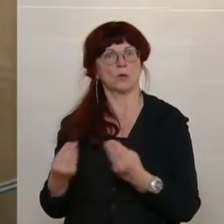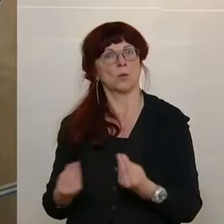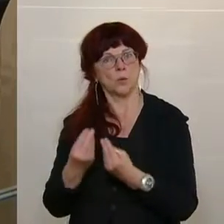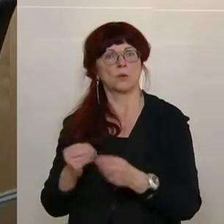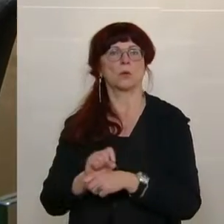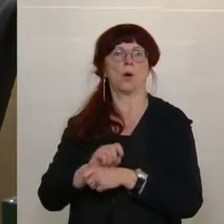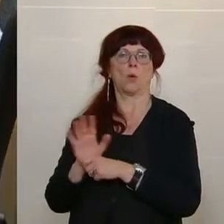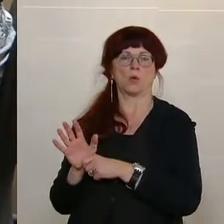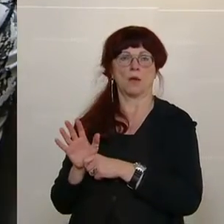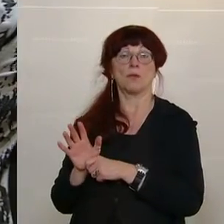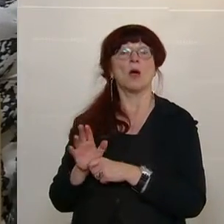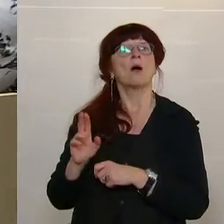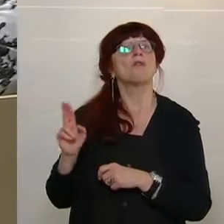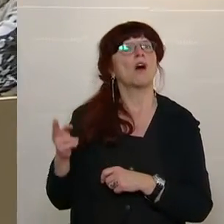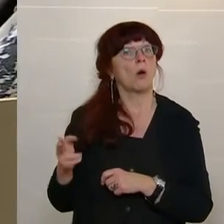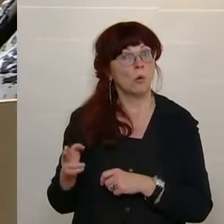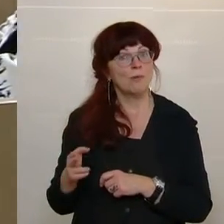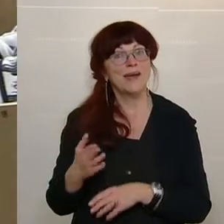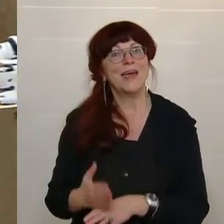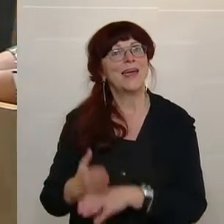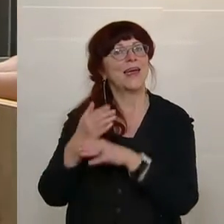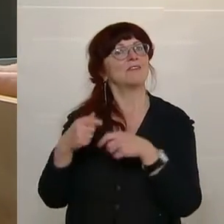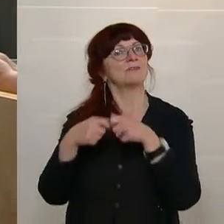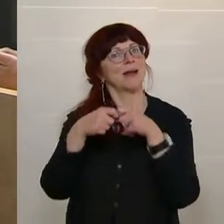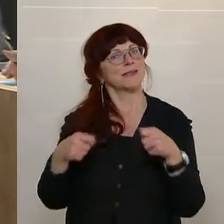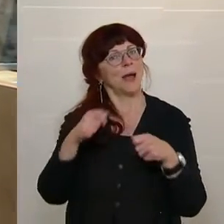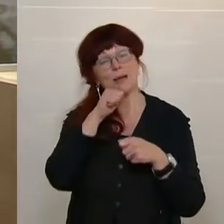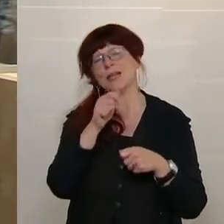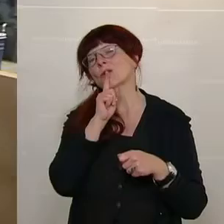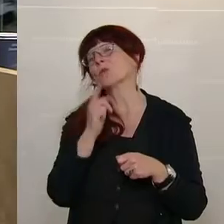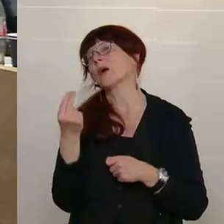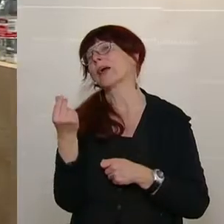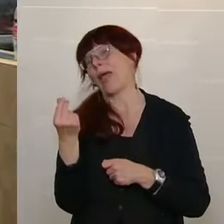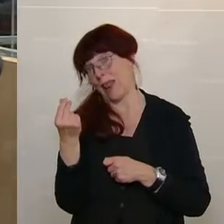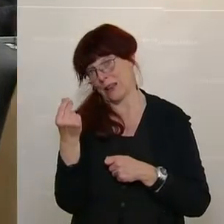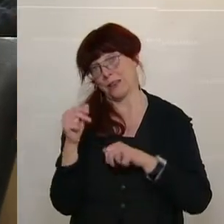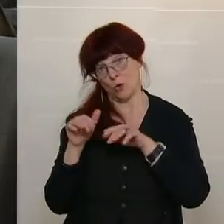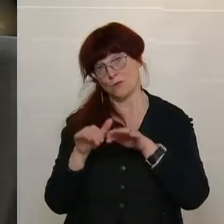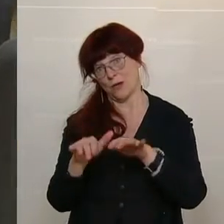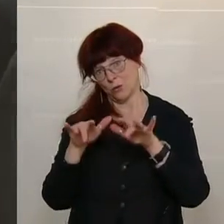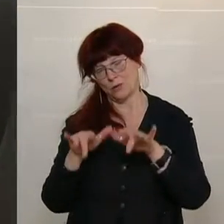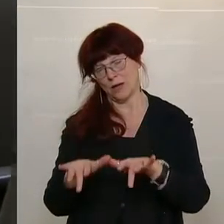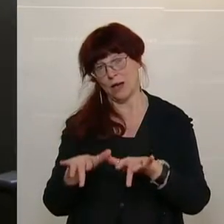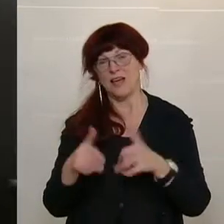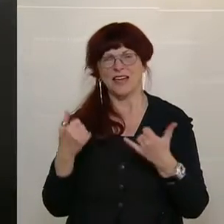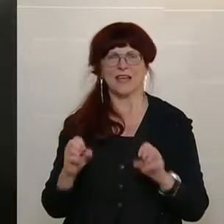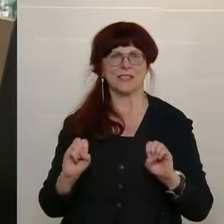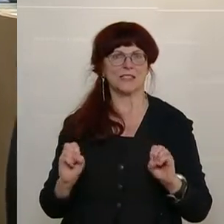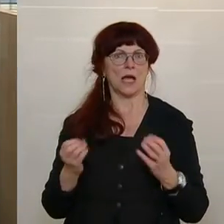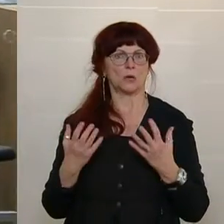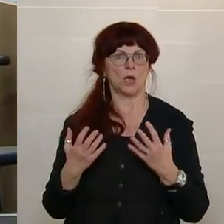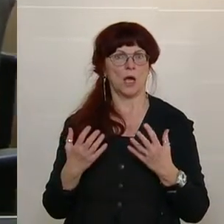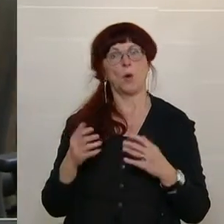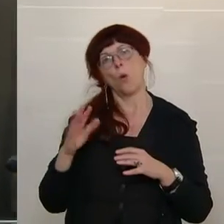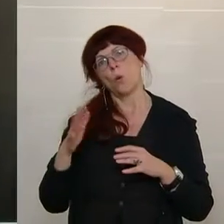Hilfsmaßnahmen nicht nur finanziell relevant sind, sondern auch, und wir haben ja aktuell, machen Sie rund ein Drittel